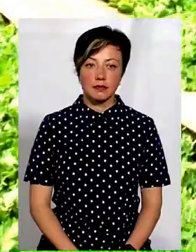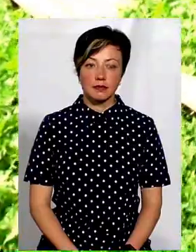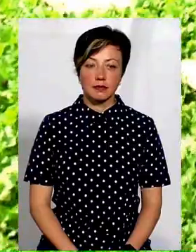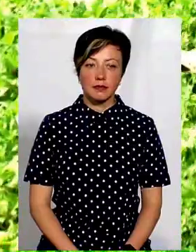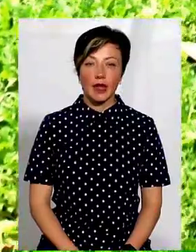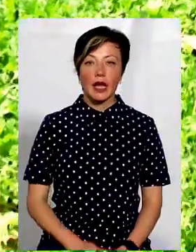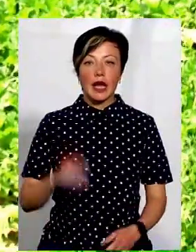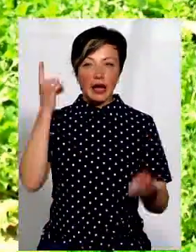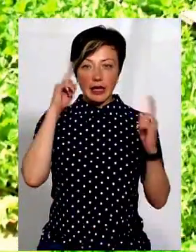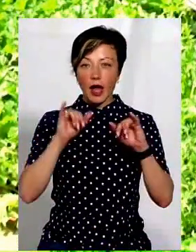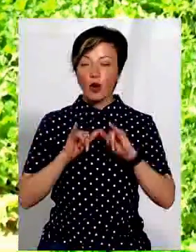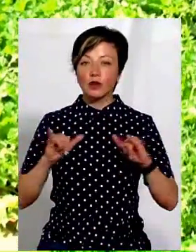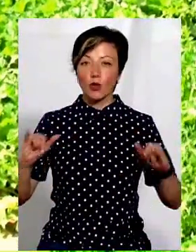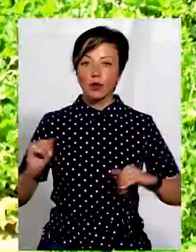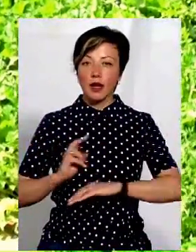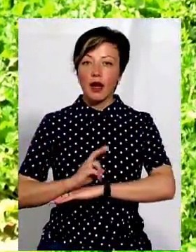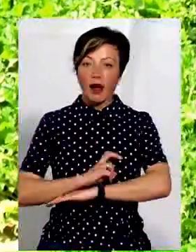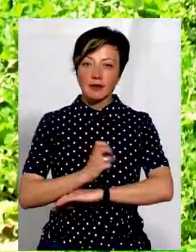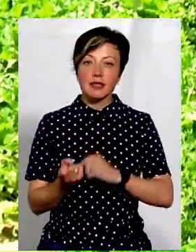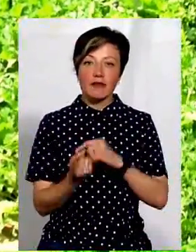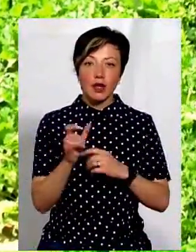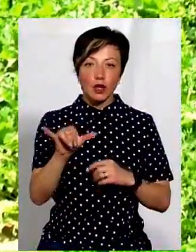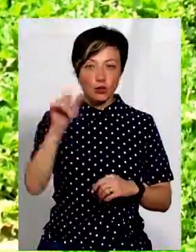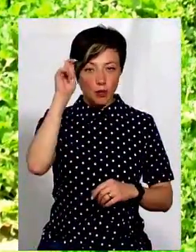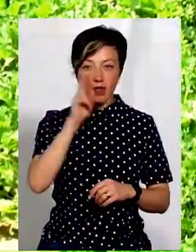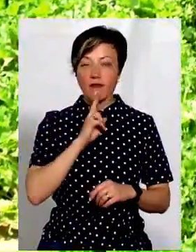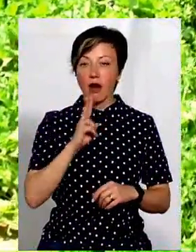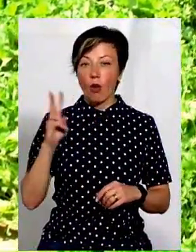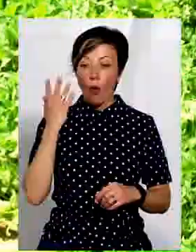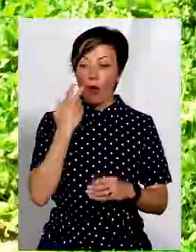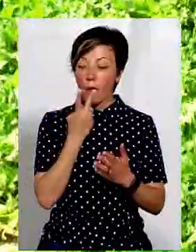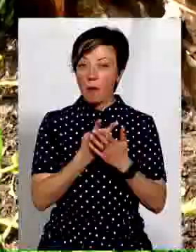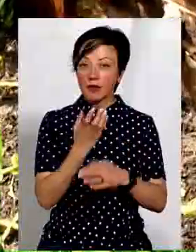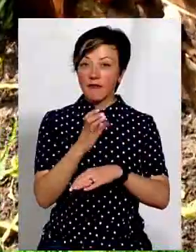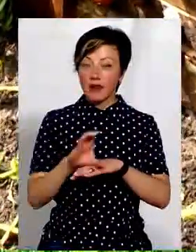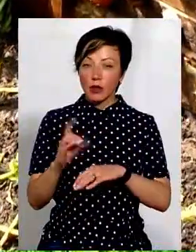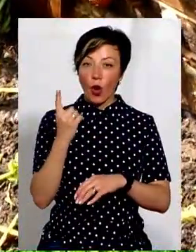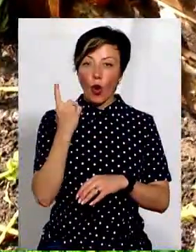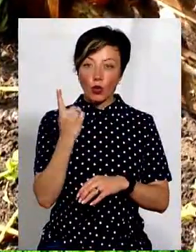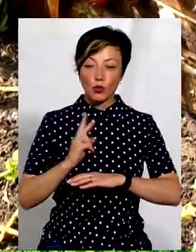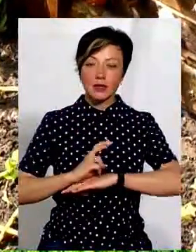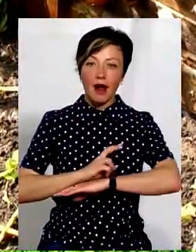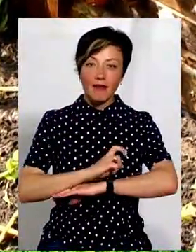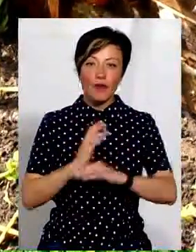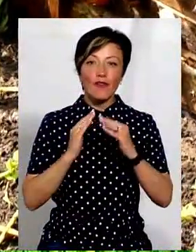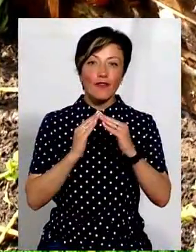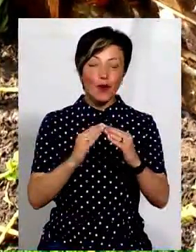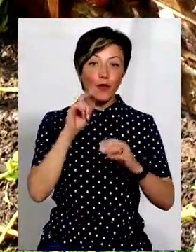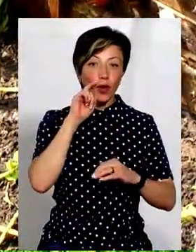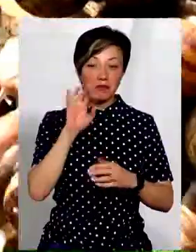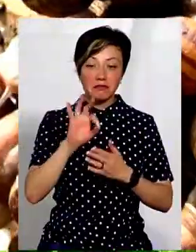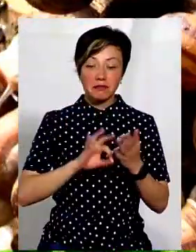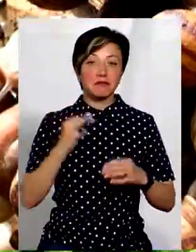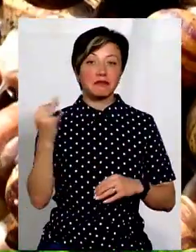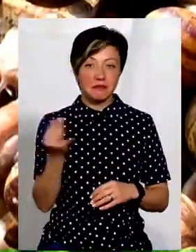Ідея розводити равликів з'явилася у Сергія Ланчука два роки тому, коли побачив відео про одну з равликових ферм в Україні. Каже, одразу